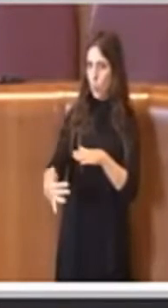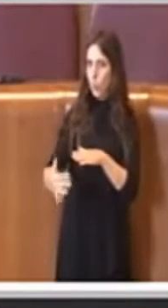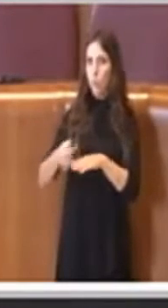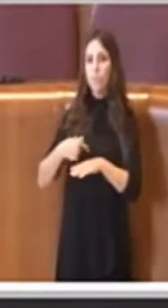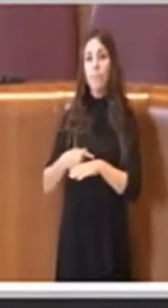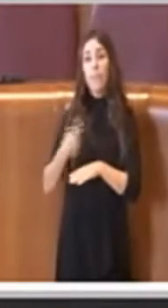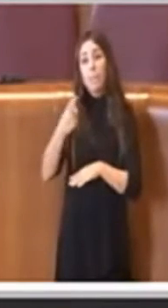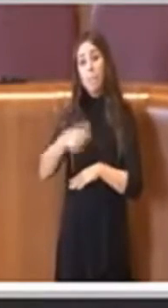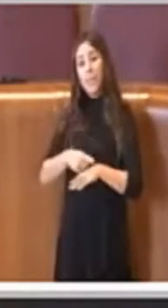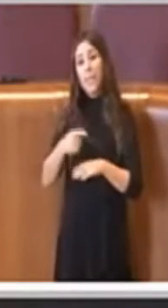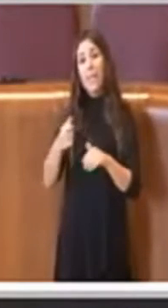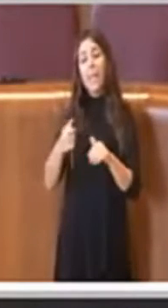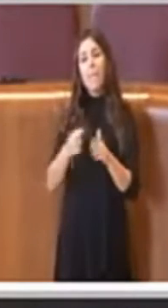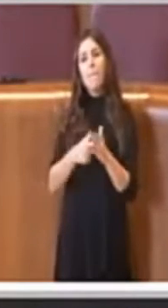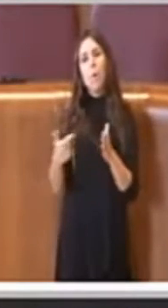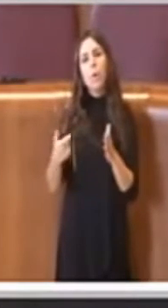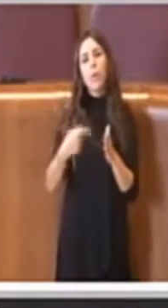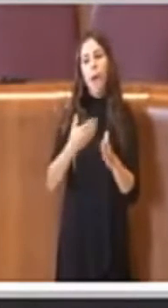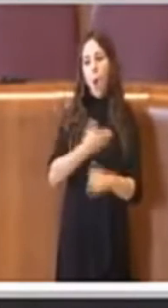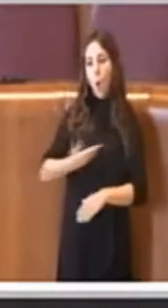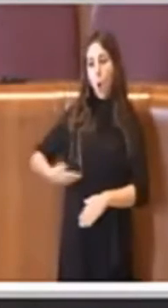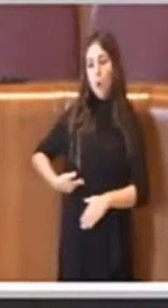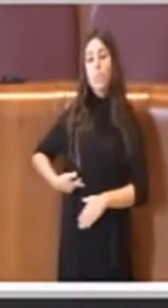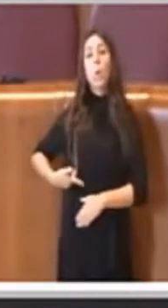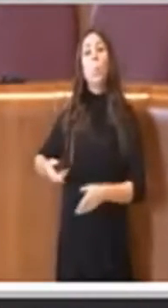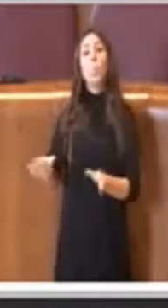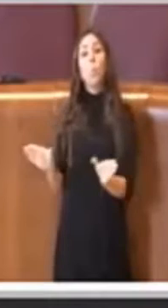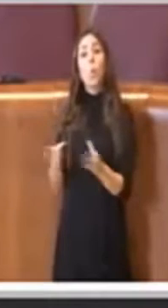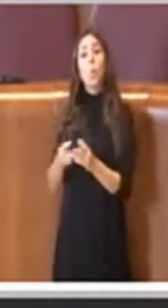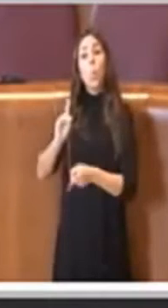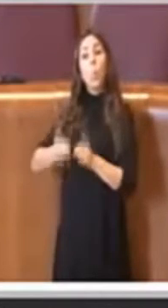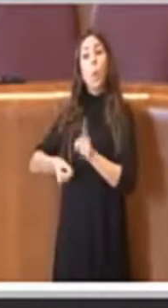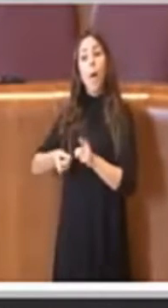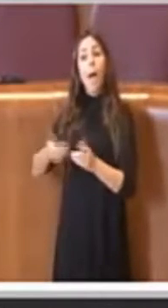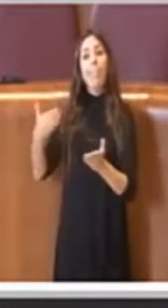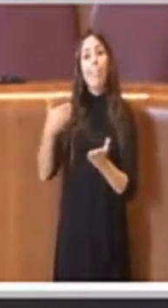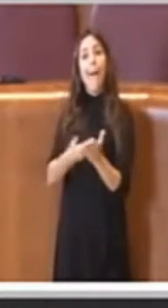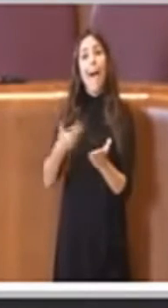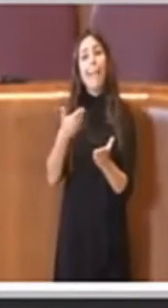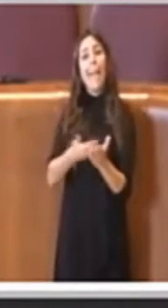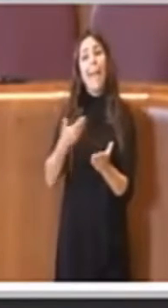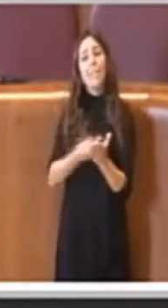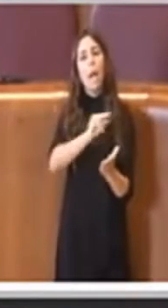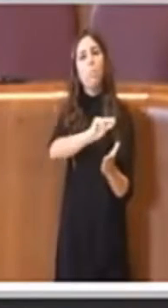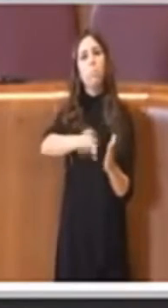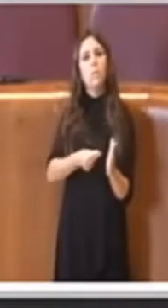prerogativa dei consiglieri, dei gruppi poterici presentare emendamenti, presentare